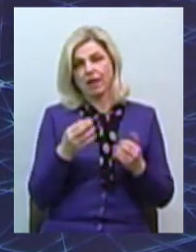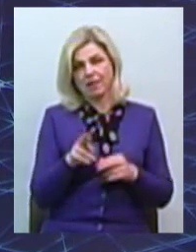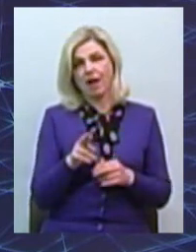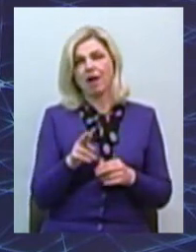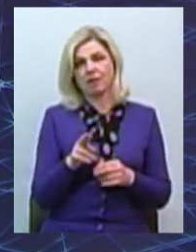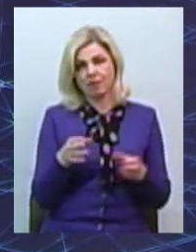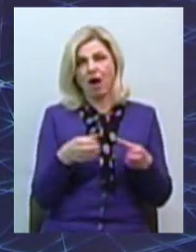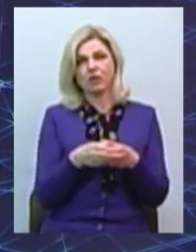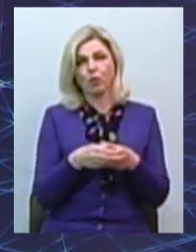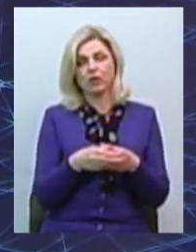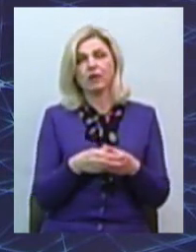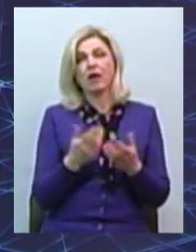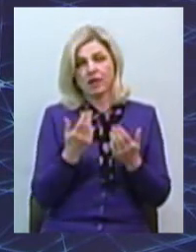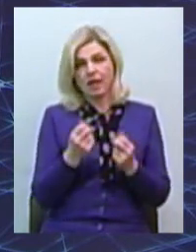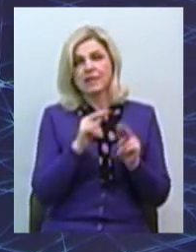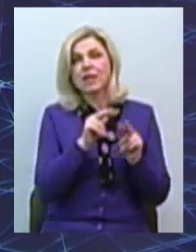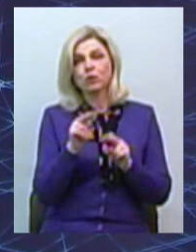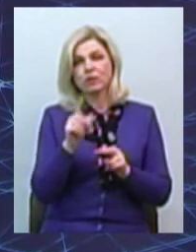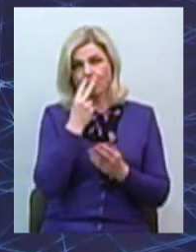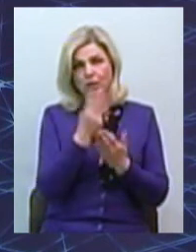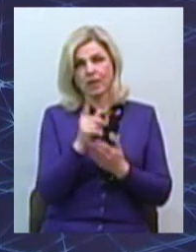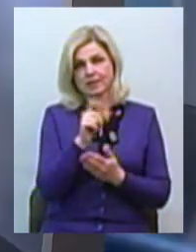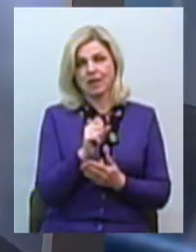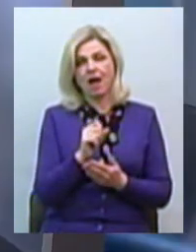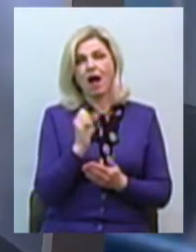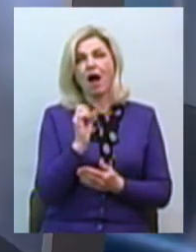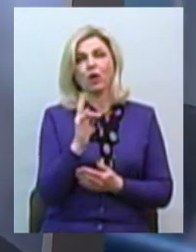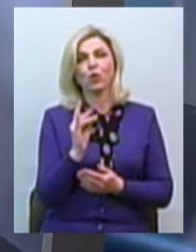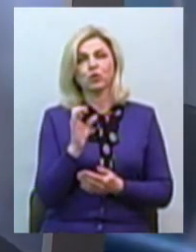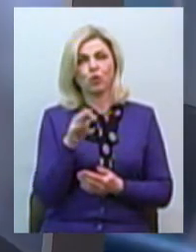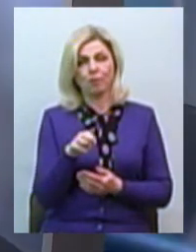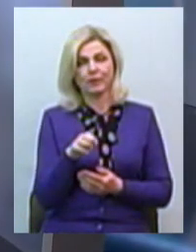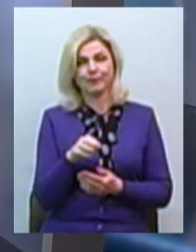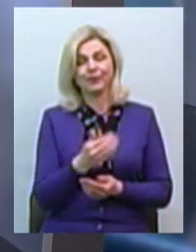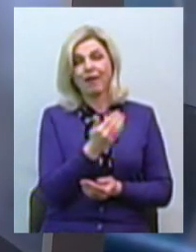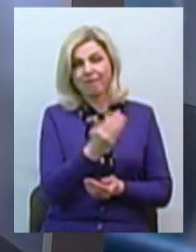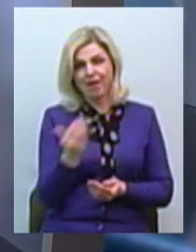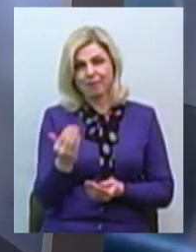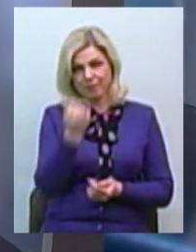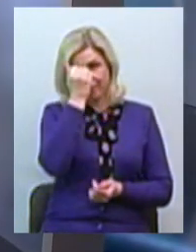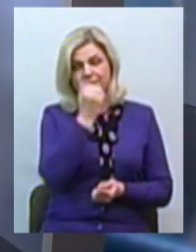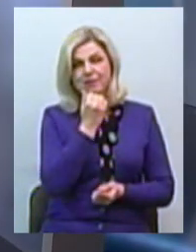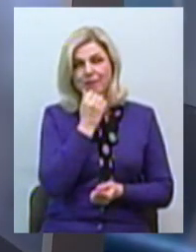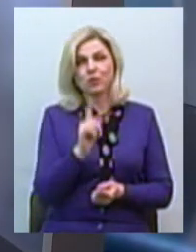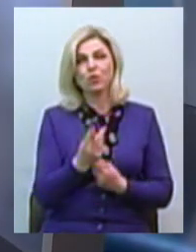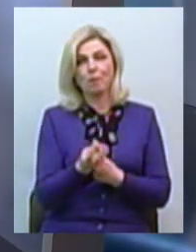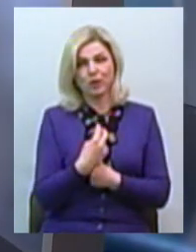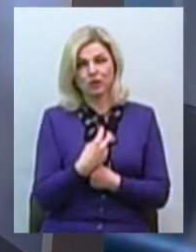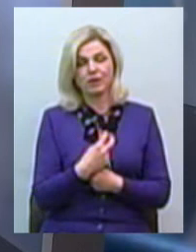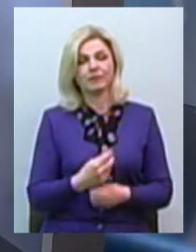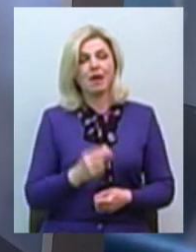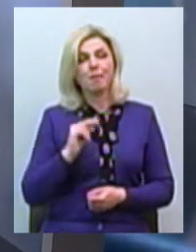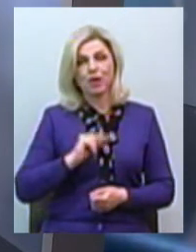цільової аудиторії. Тому, звичайно, слідкуйте за анонсами. Євген, Людмила, спасибі, що ви прийшли сьогодні до нас в студію.